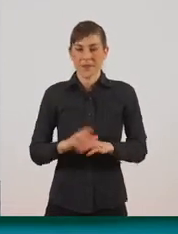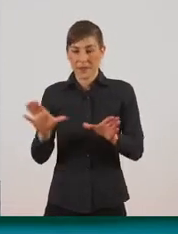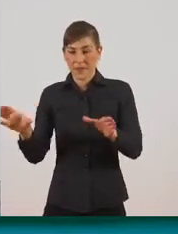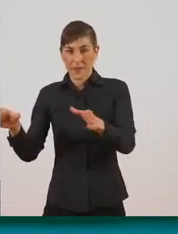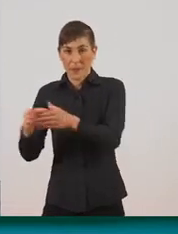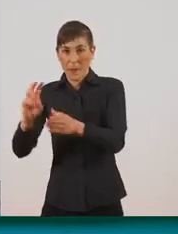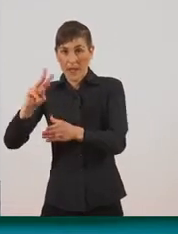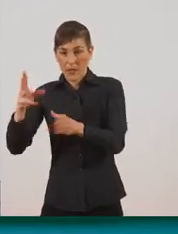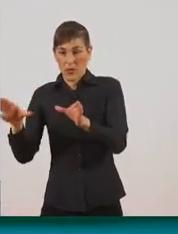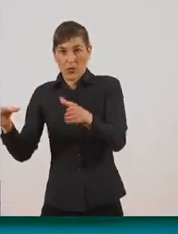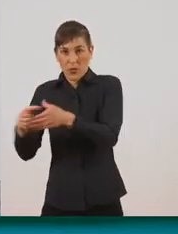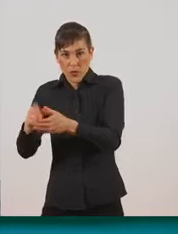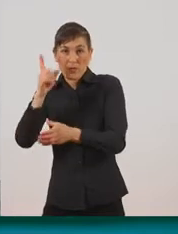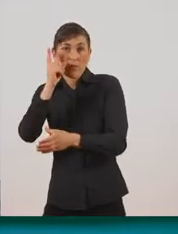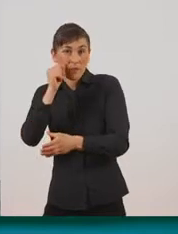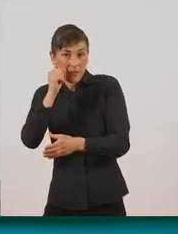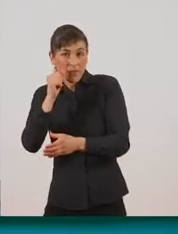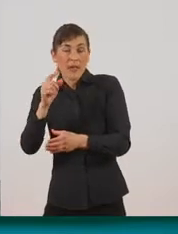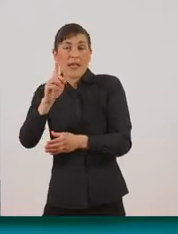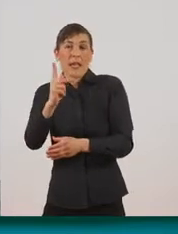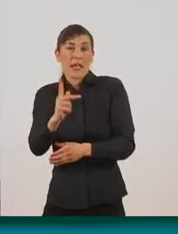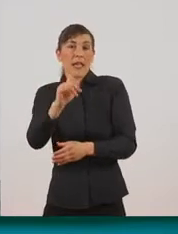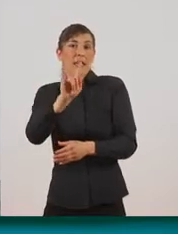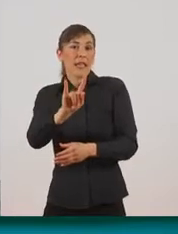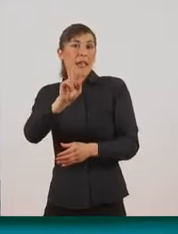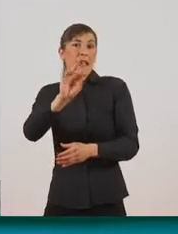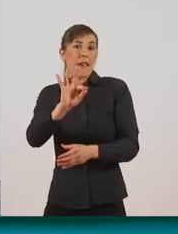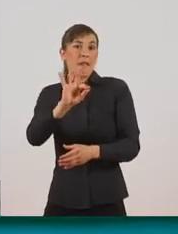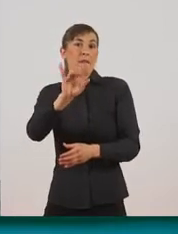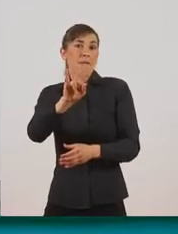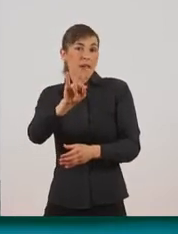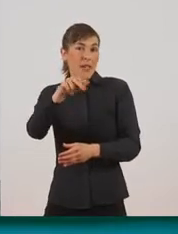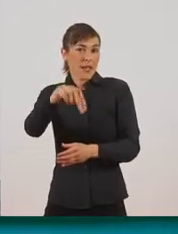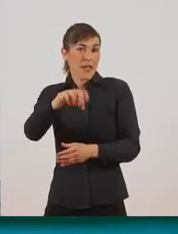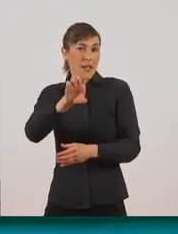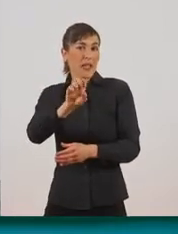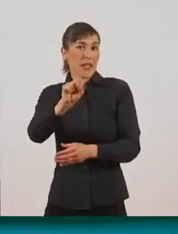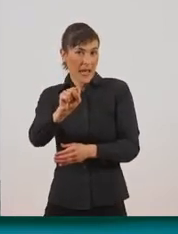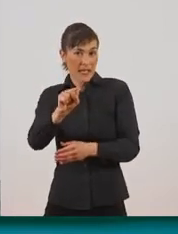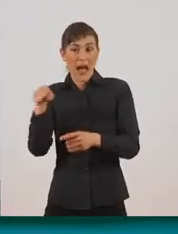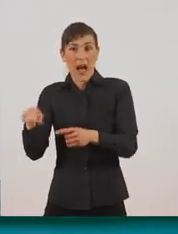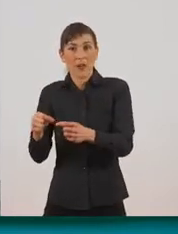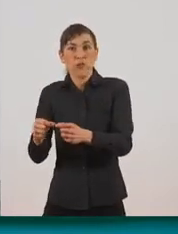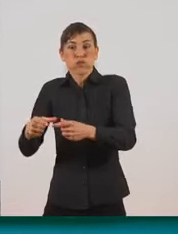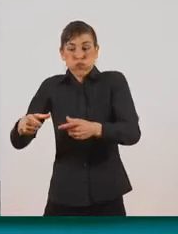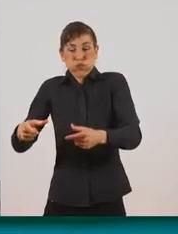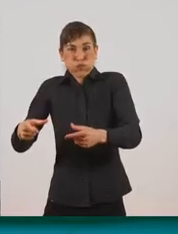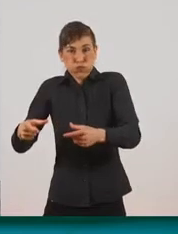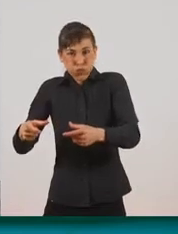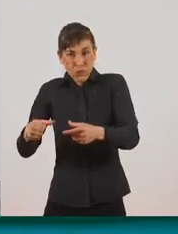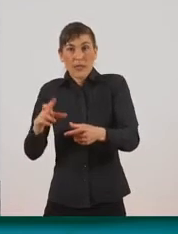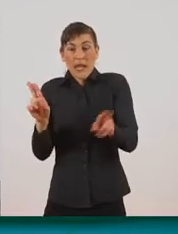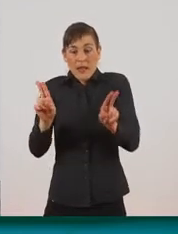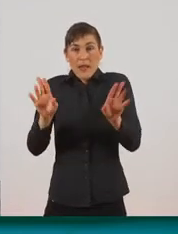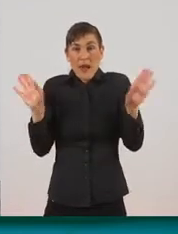βασίλισσα, είναι πιο χονδροί και αν κλείσουν τα φτερά τους είναι μακρύτερα από το σώμα τους. Έτσι,